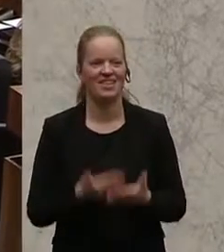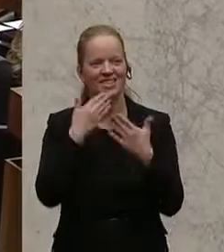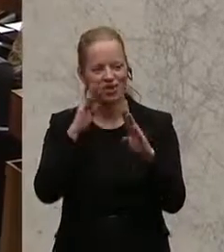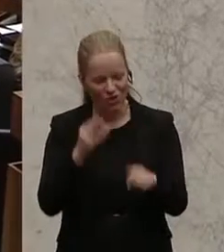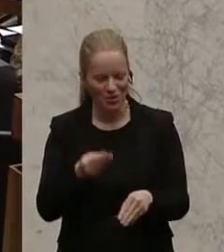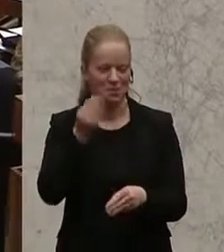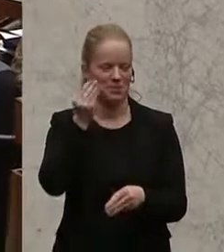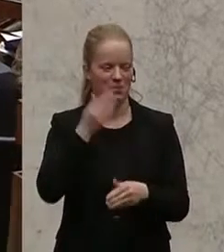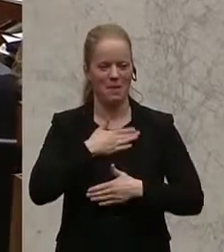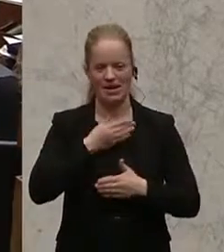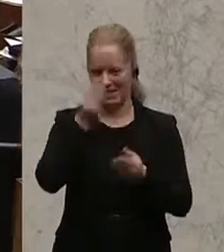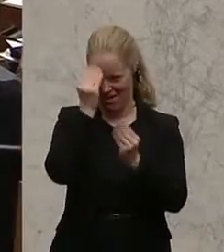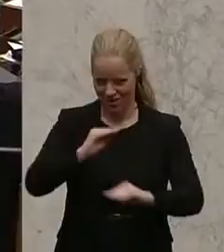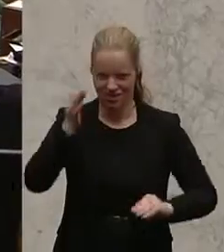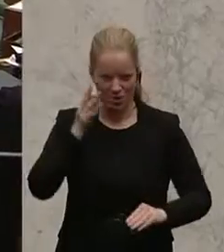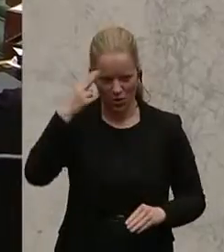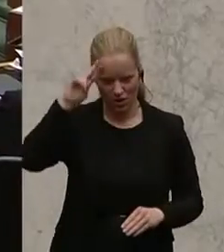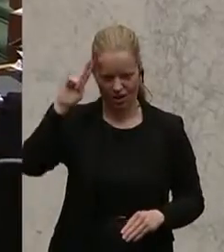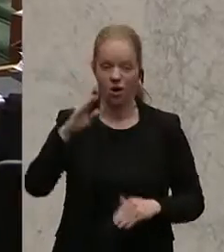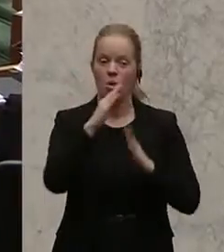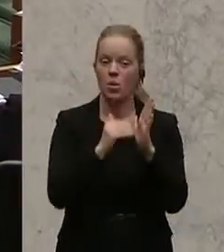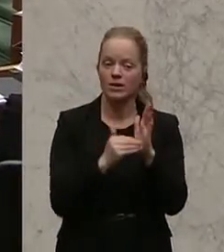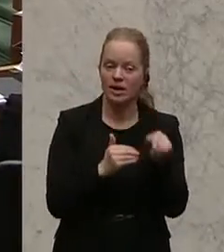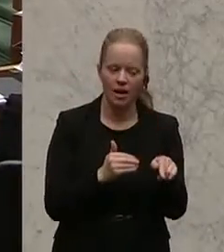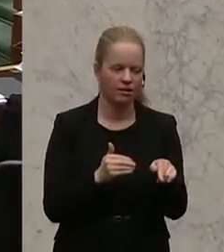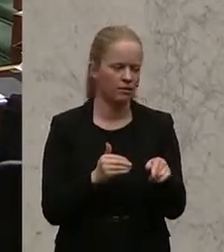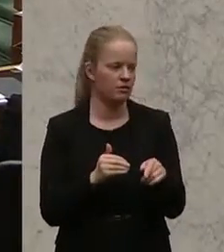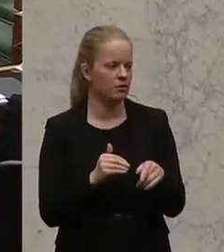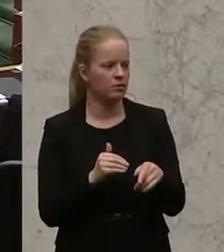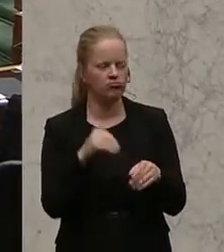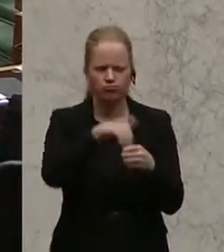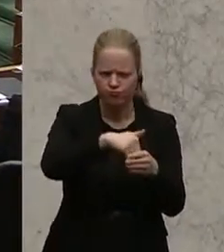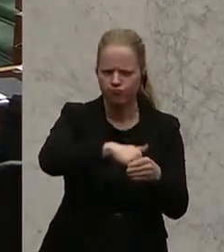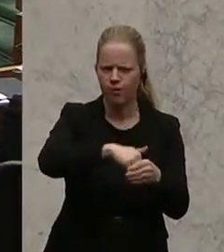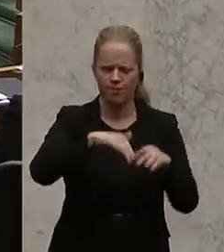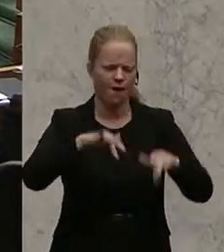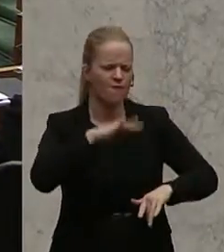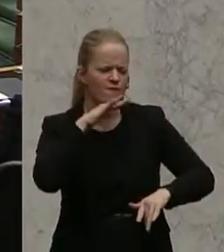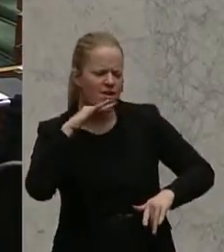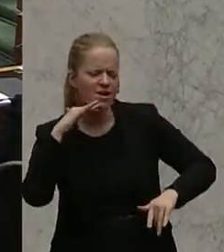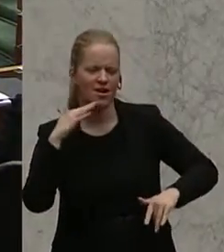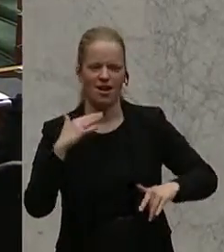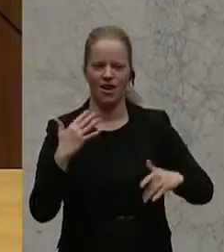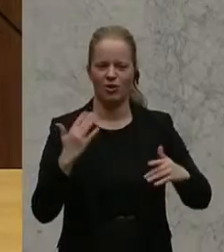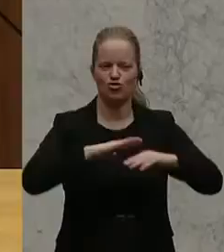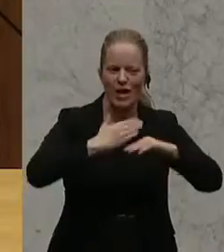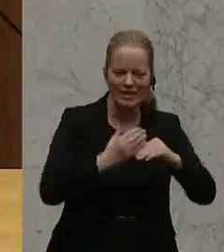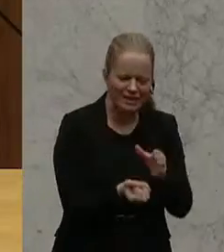verehrten Damen und Herren, Neuseeland ist ja nicht nur reich an Schätzen, sowie